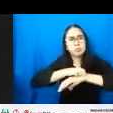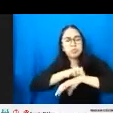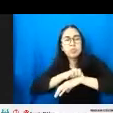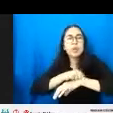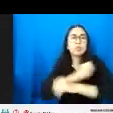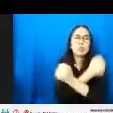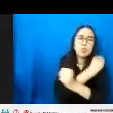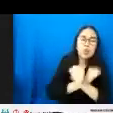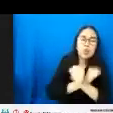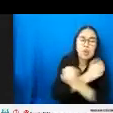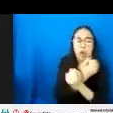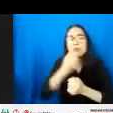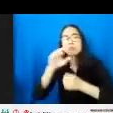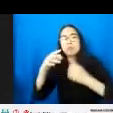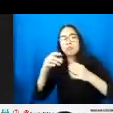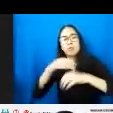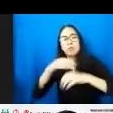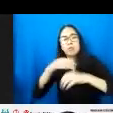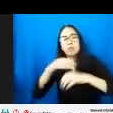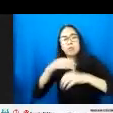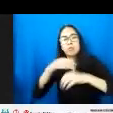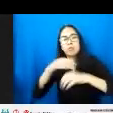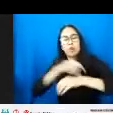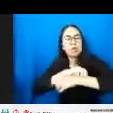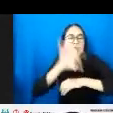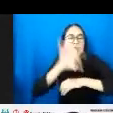kapasitas anak bekerja akan terganggu, dan tingkat kekebalannya.